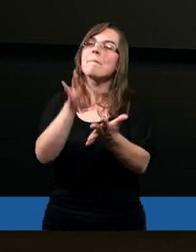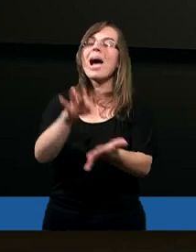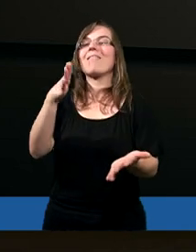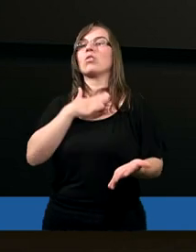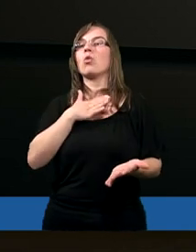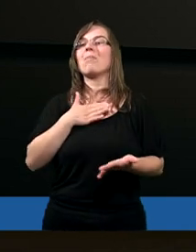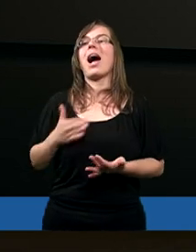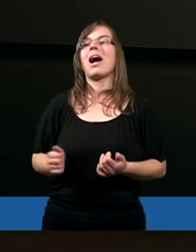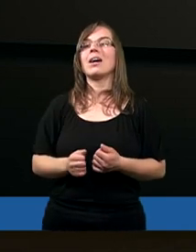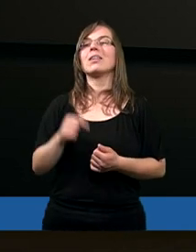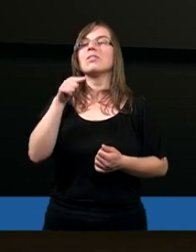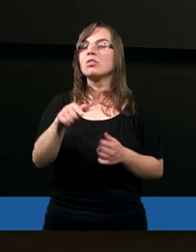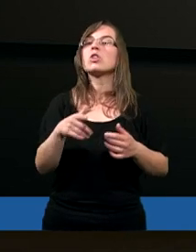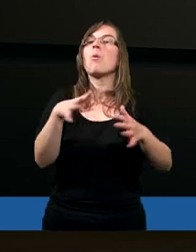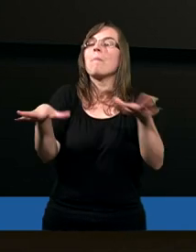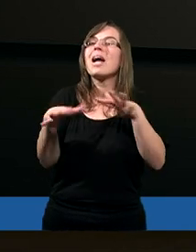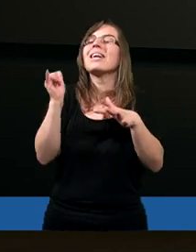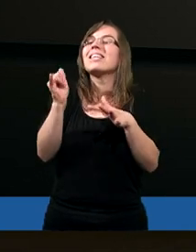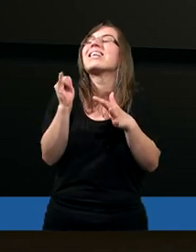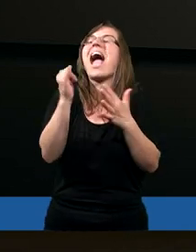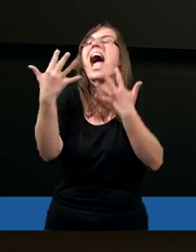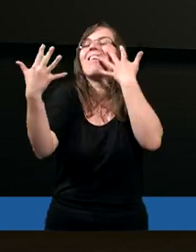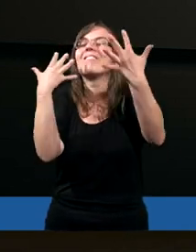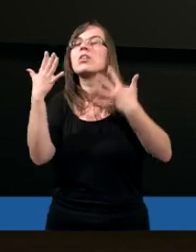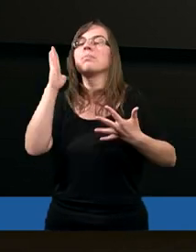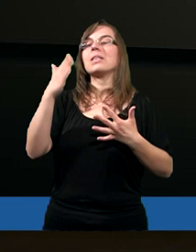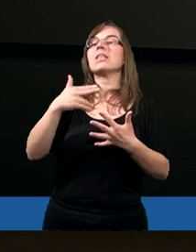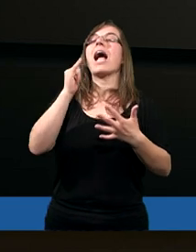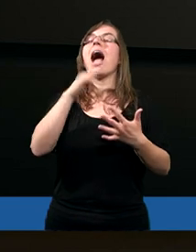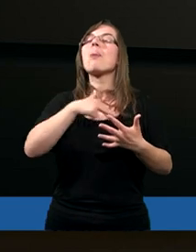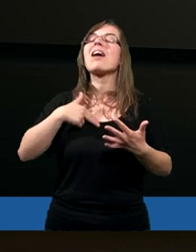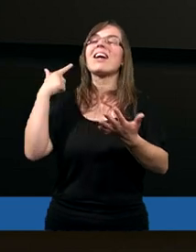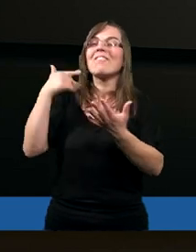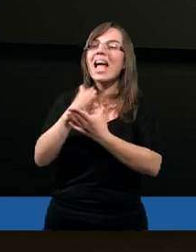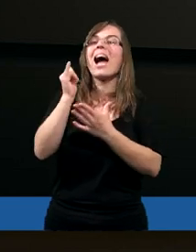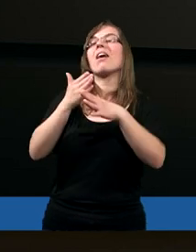pewność w to, co miało miejsce i jak powinna wyglądać też nasza wiara.